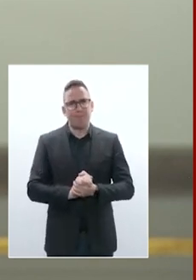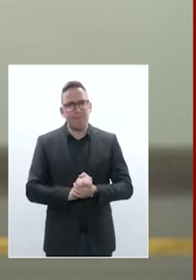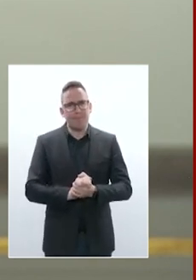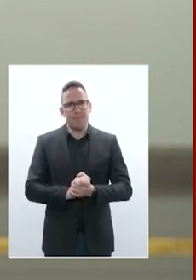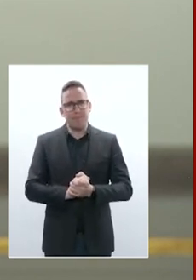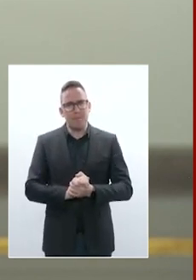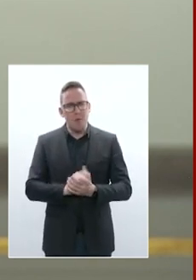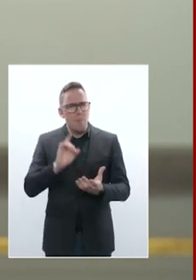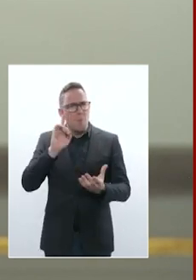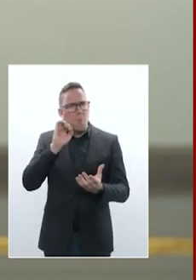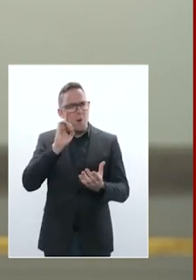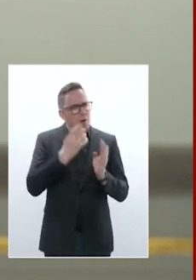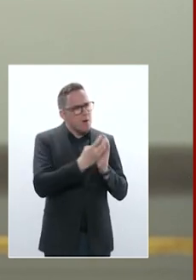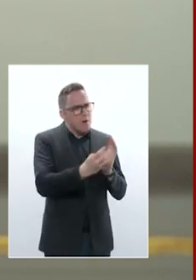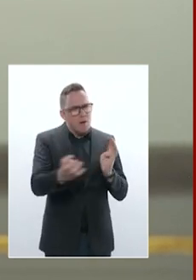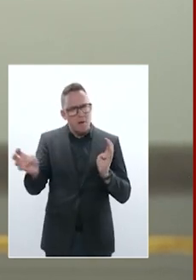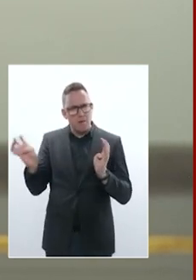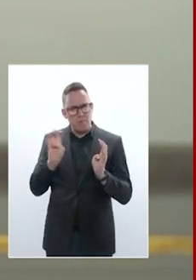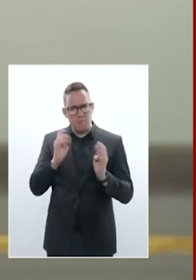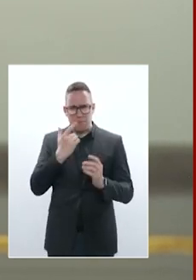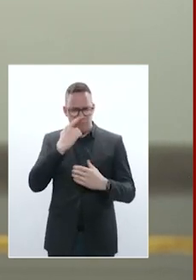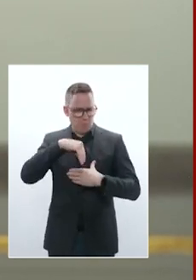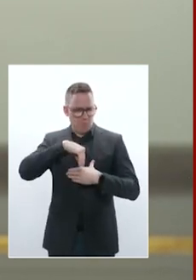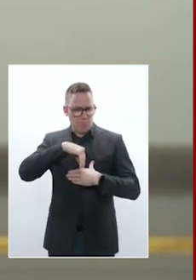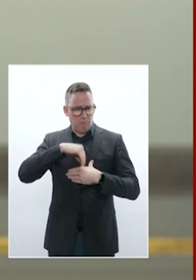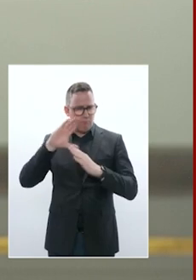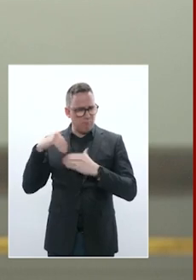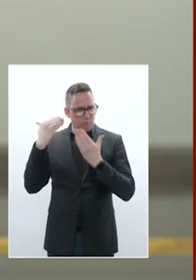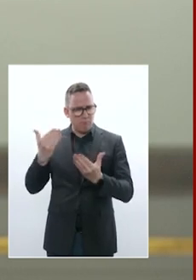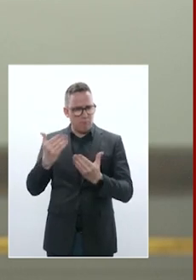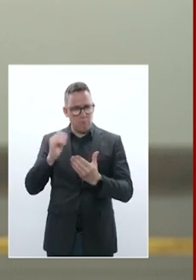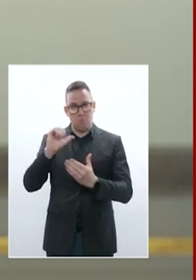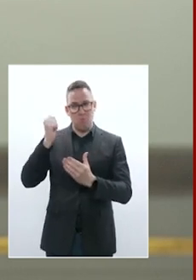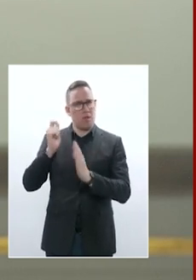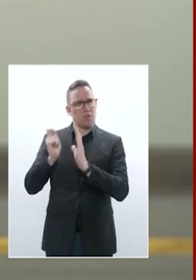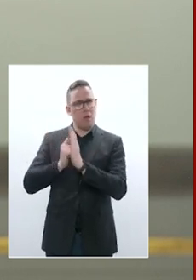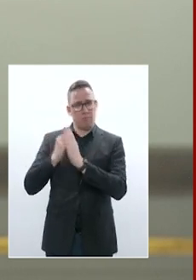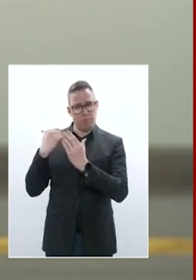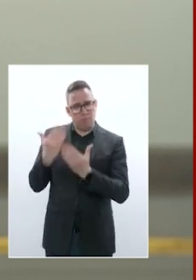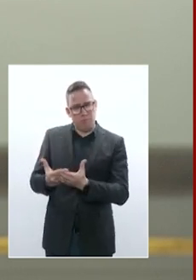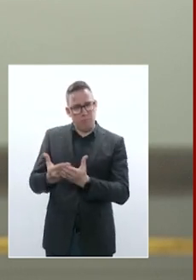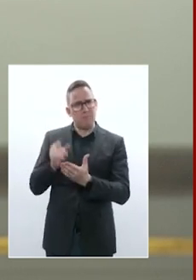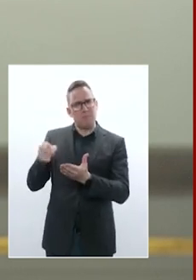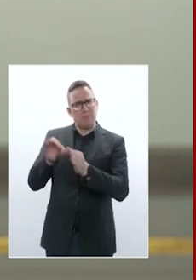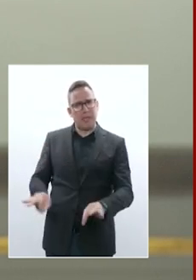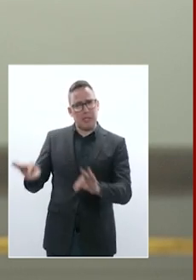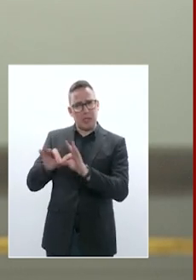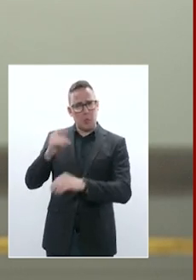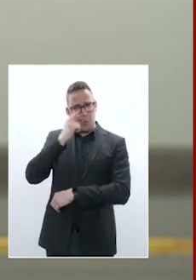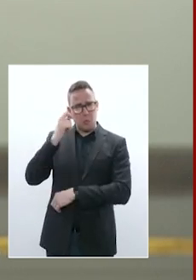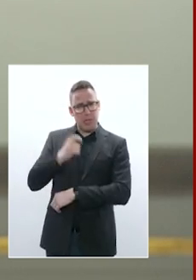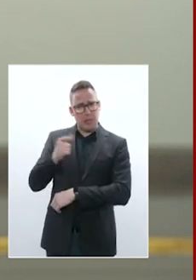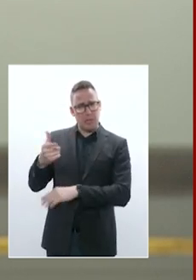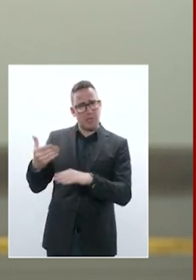convaincus depuis le premier jour de cette guerre que ce qui se joue en Ukraine est non seulement capitale pour l'Ukraine, mais aussi pour notre